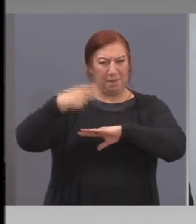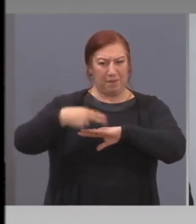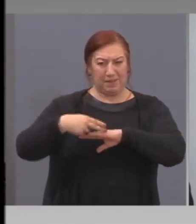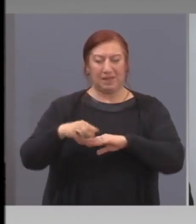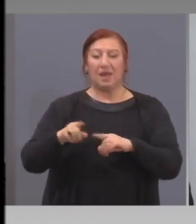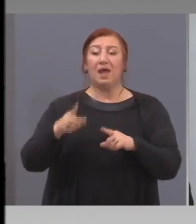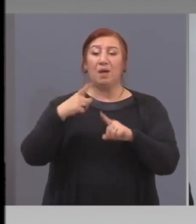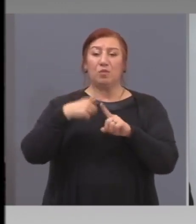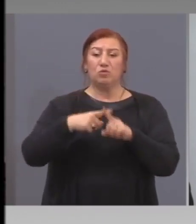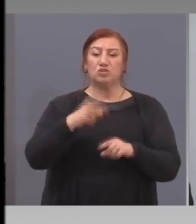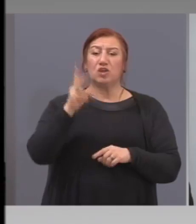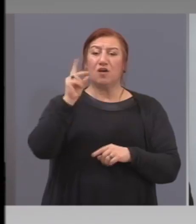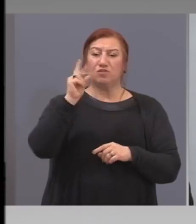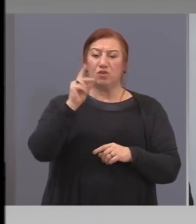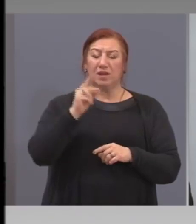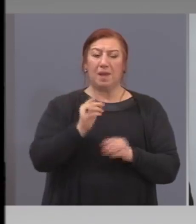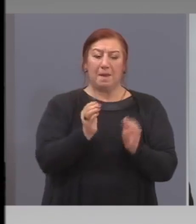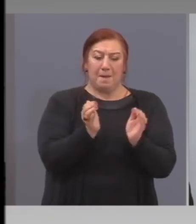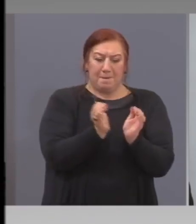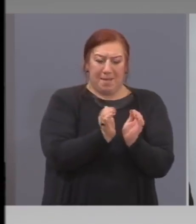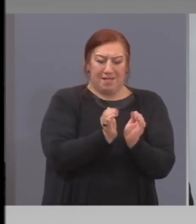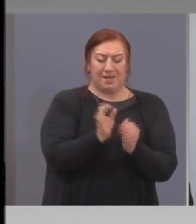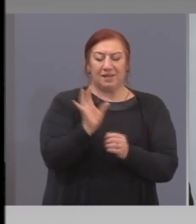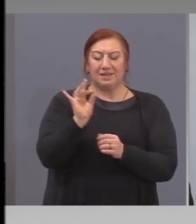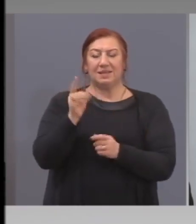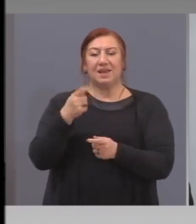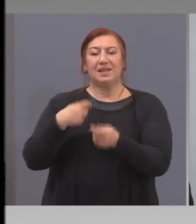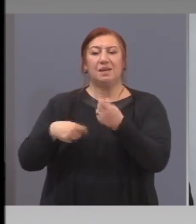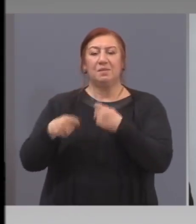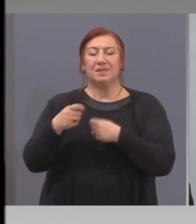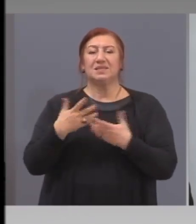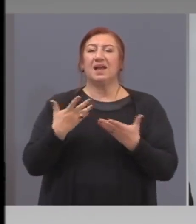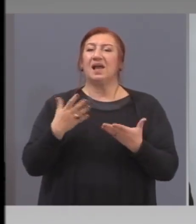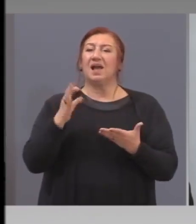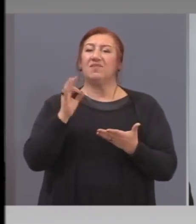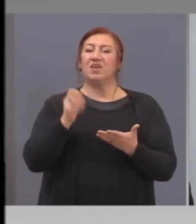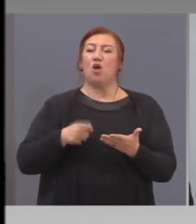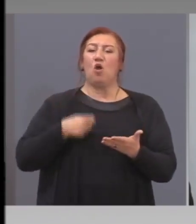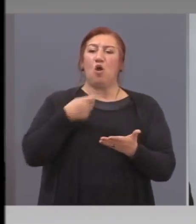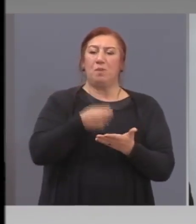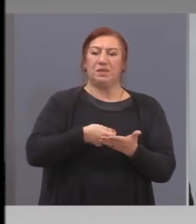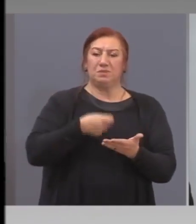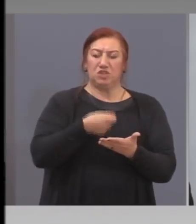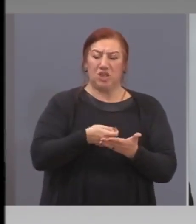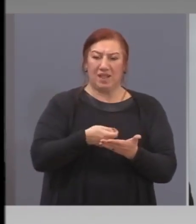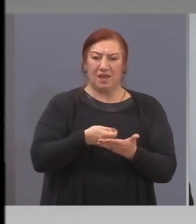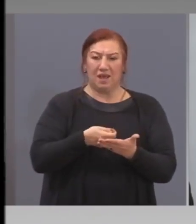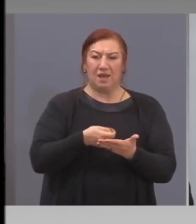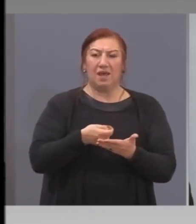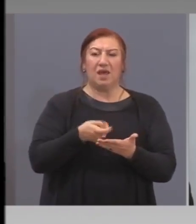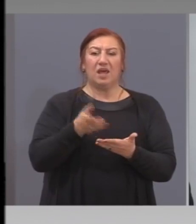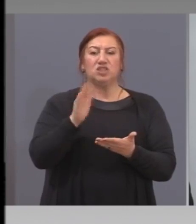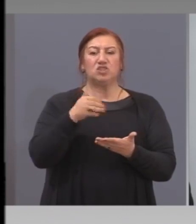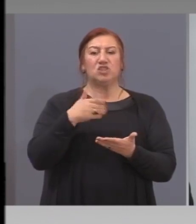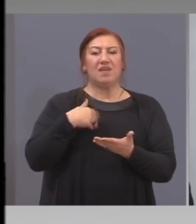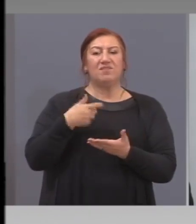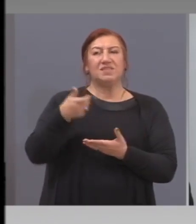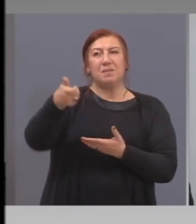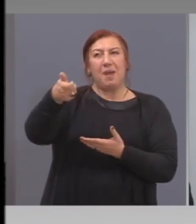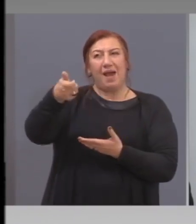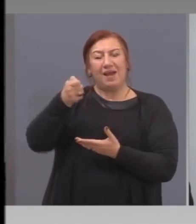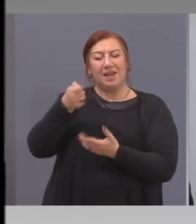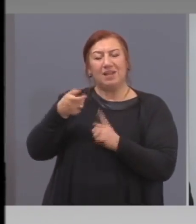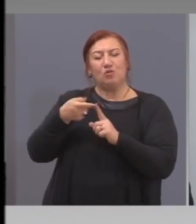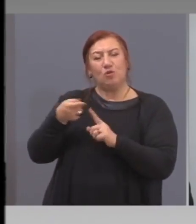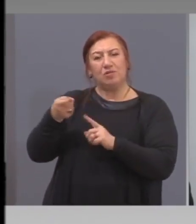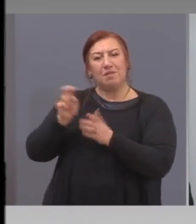Малкият средният бизнес с какви обезпечения, ординерните ли обезпечения, ще взима кредит от търговските банки